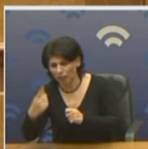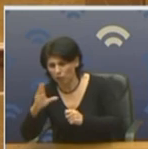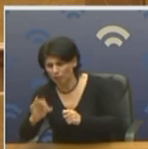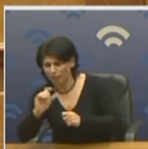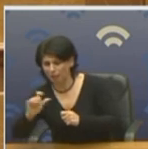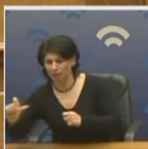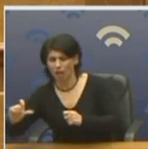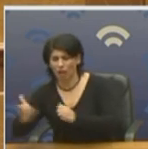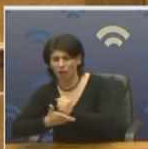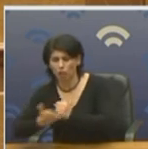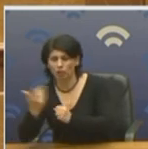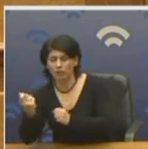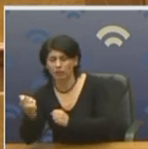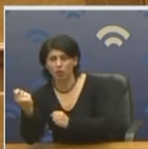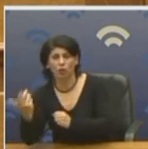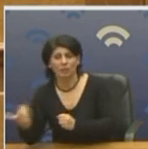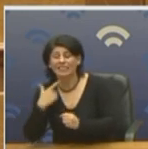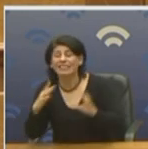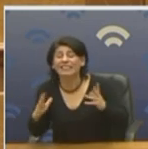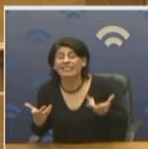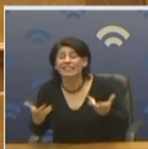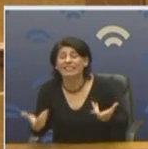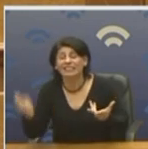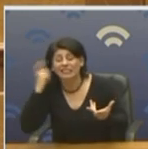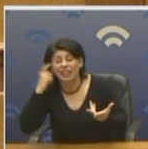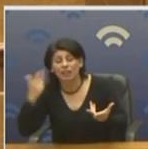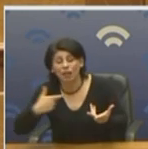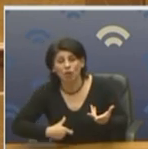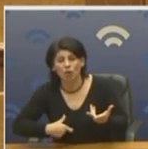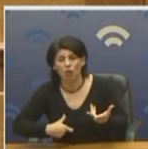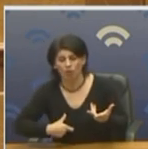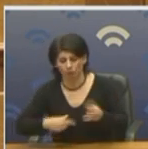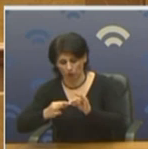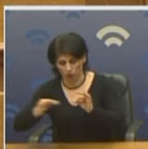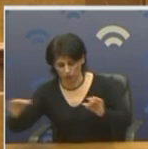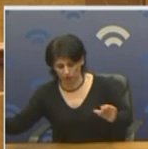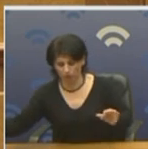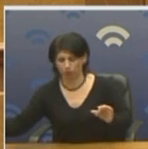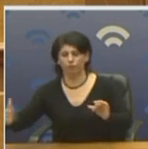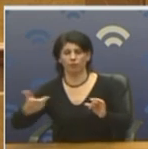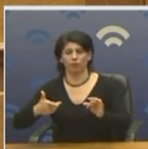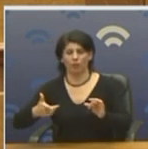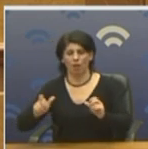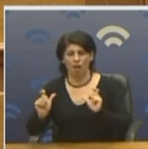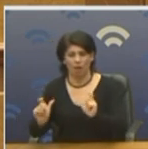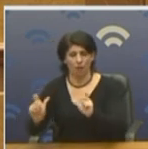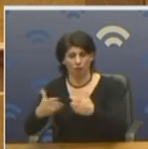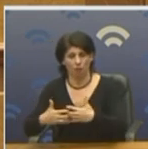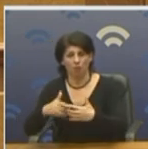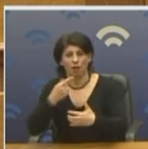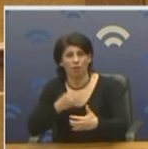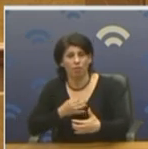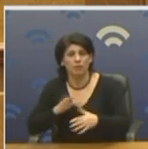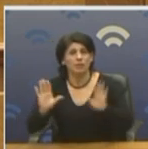ευρώ στην αγροτική οικονομία. Τι. Τι. Πεςτε μας τι, για να καταλάβω κι εγώ. Κλωστοϊπαντουργία, να φυγωδομαστική, αμυντική βιομηχανία. Δεν μας λέτε